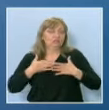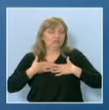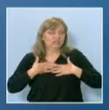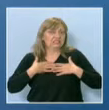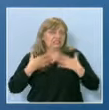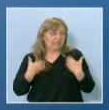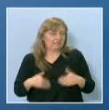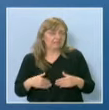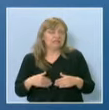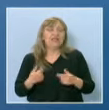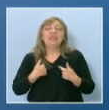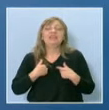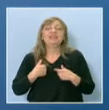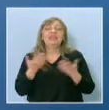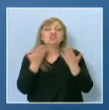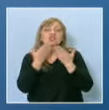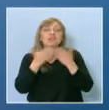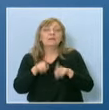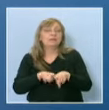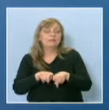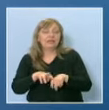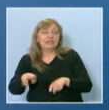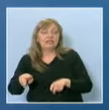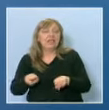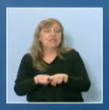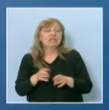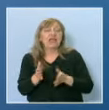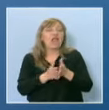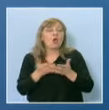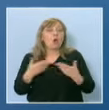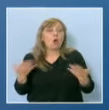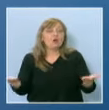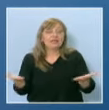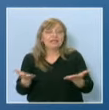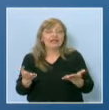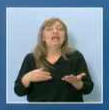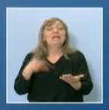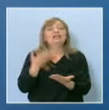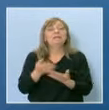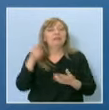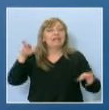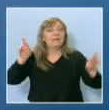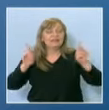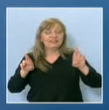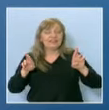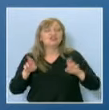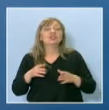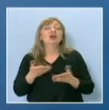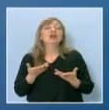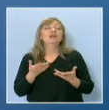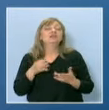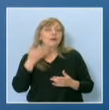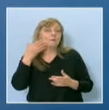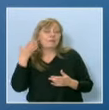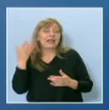нашите съученици, така и хората. Да им дадем надежда, че всъщност в младото поколение